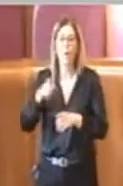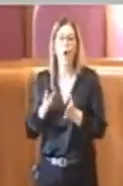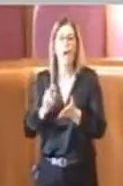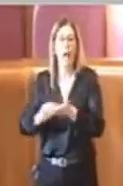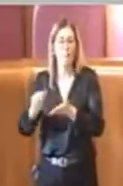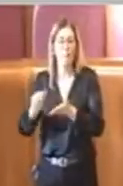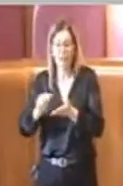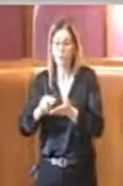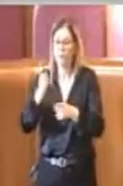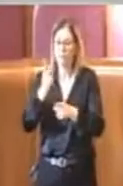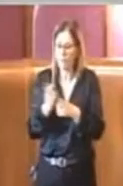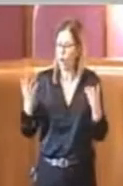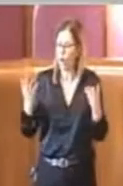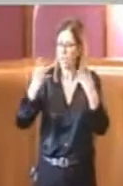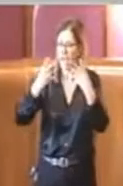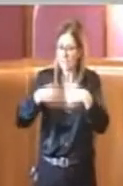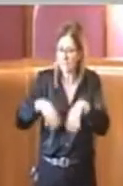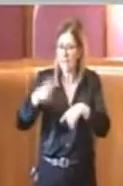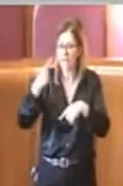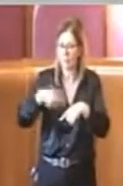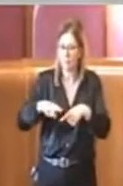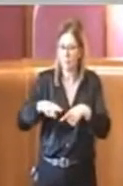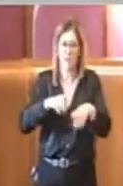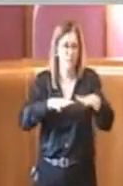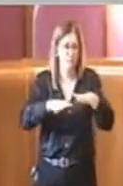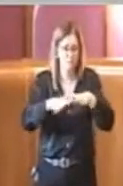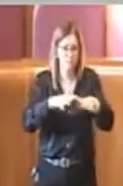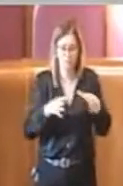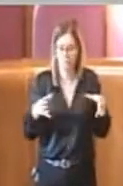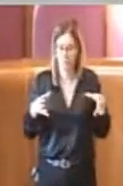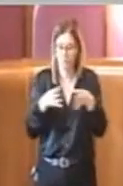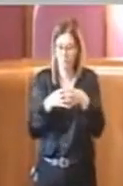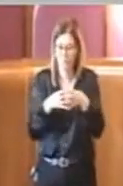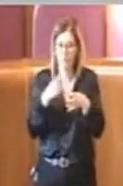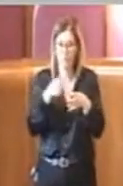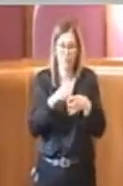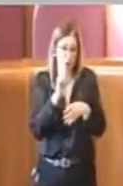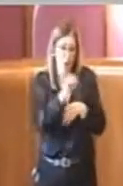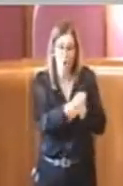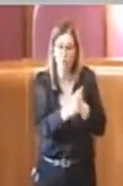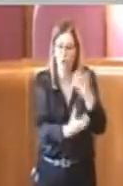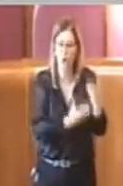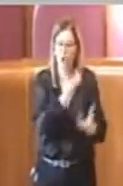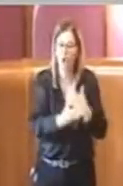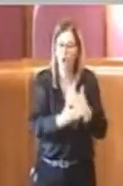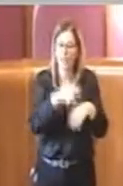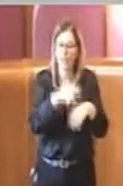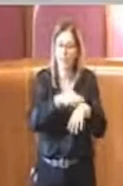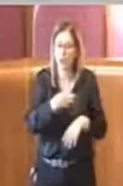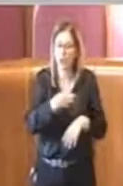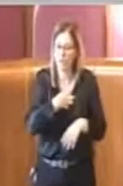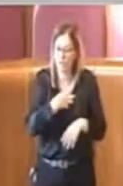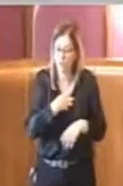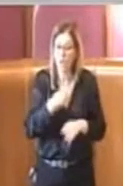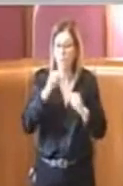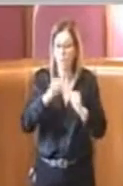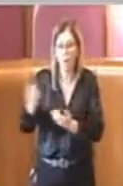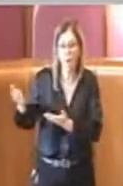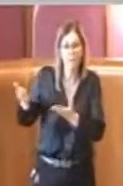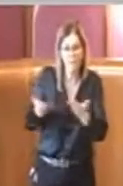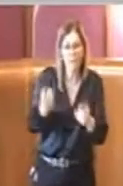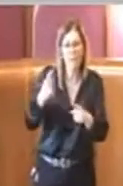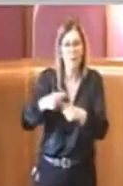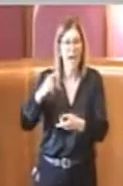interforze per affrontare il tema dei rocchi tossici dove ovviamente possa essere invitata anche questa associazione in modo tale che si